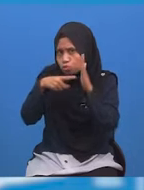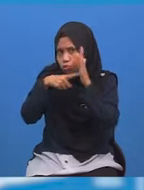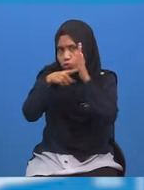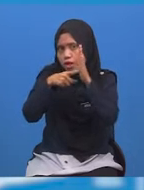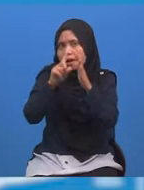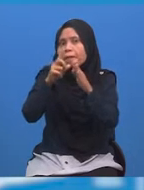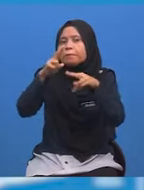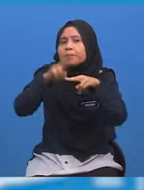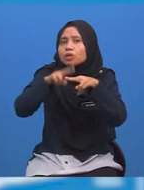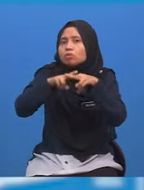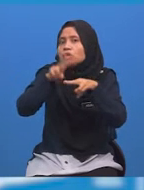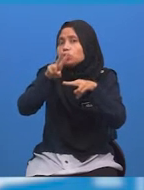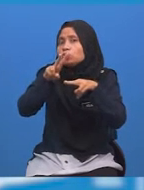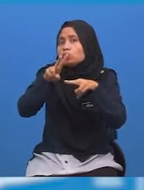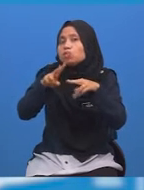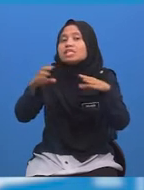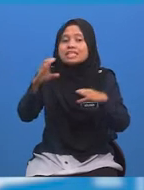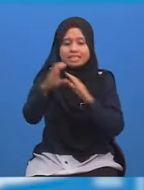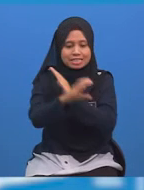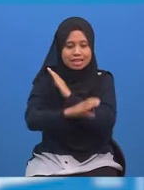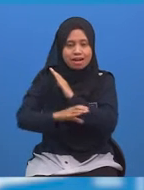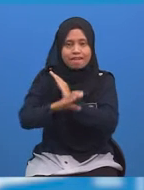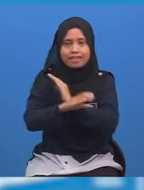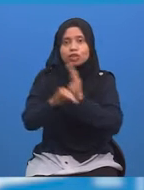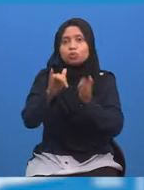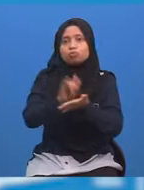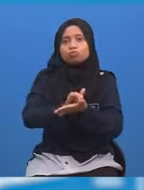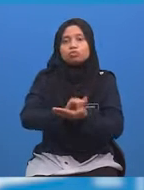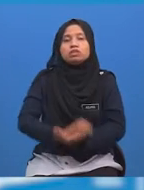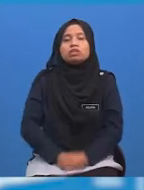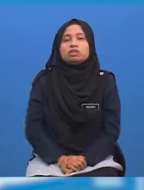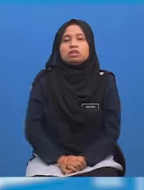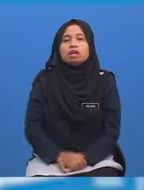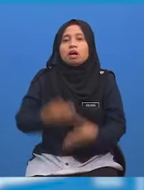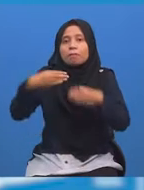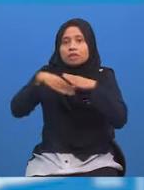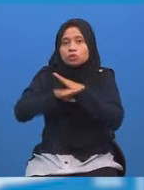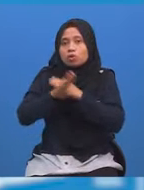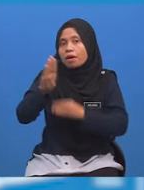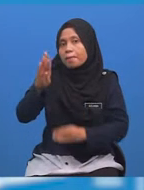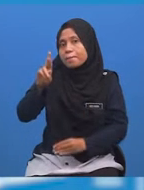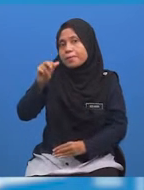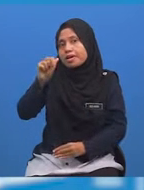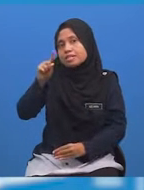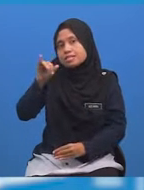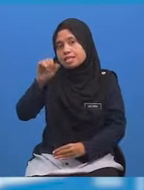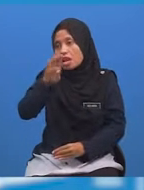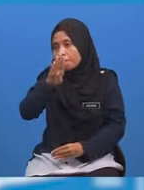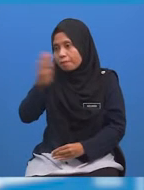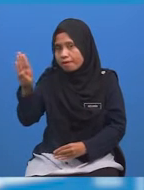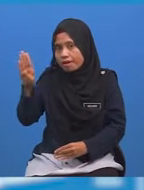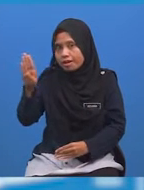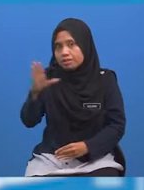jelas Kedudukan dua buah negara tersebut Masukkan Brazil di sebelah barat